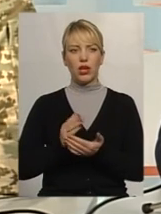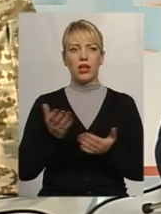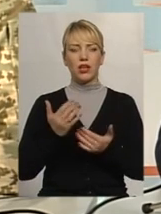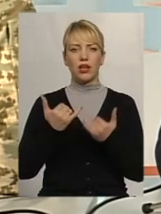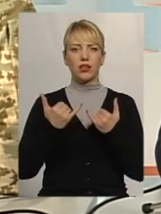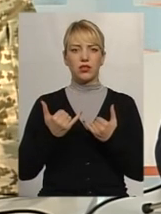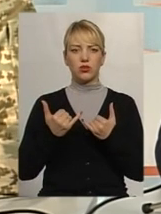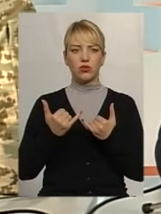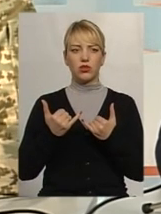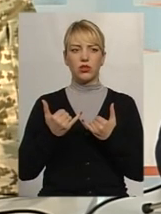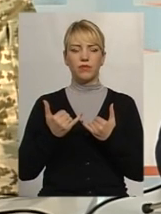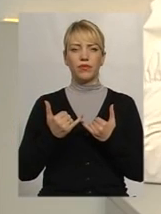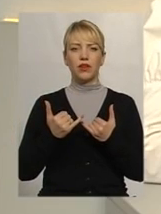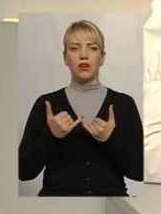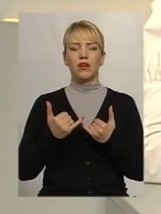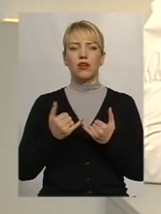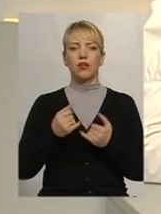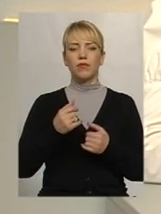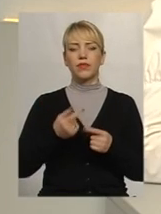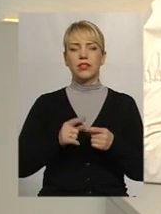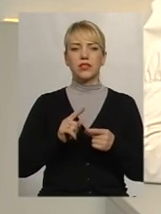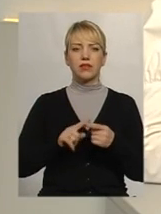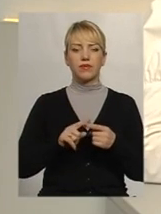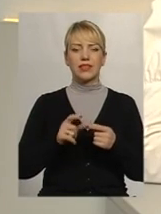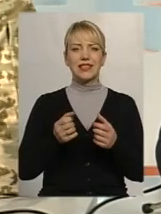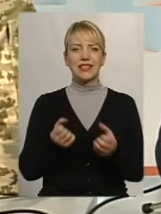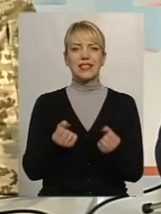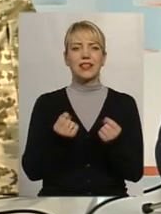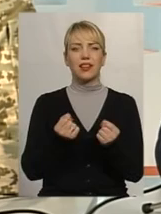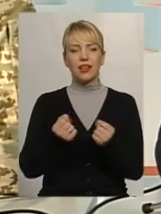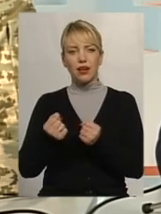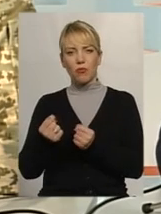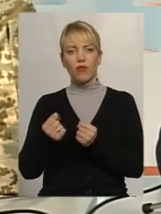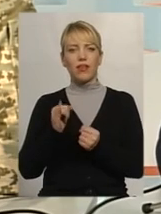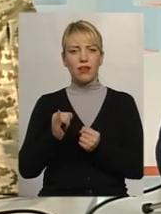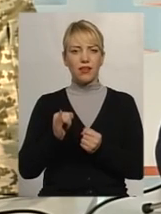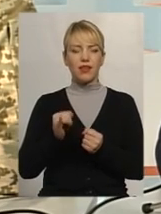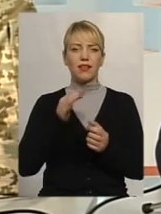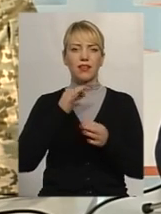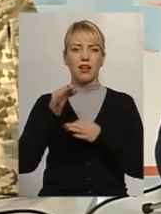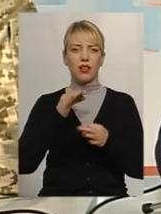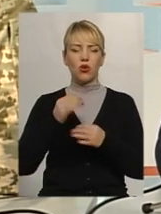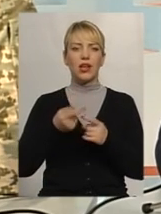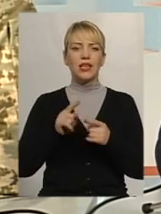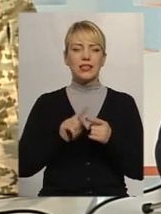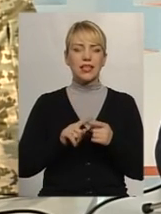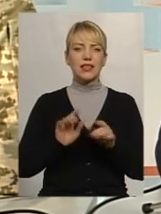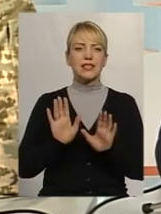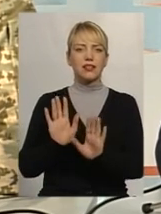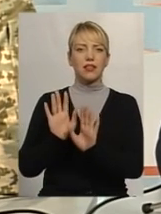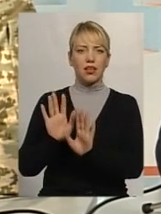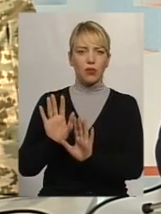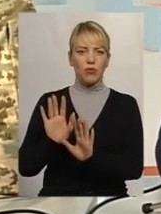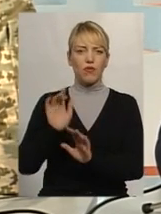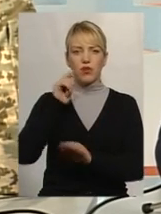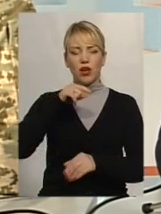сьогодні виражається в двох словах. Це стримування та діалог. Тобто, стримування Росії всіма можливими методами,